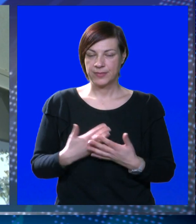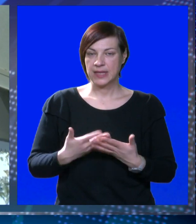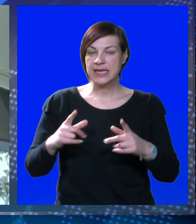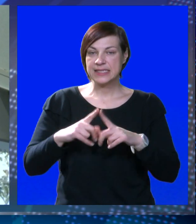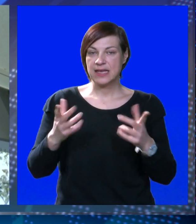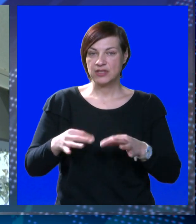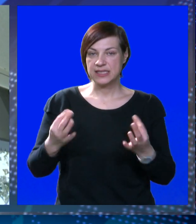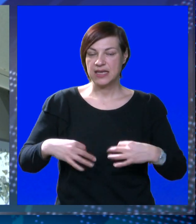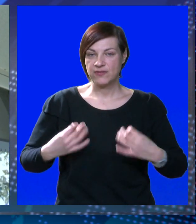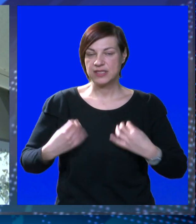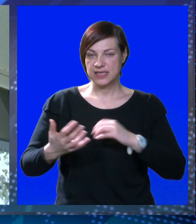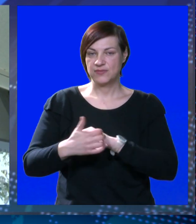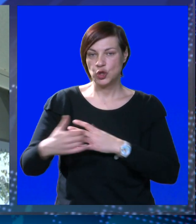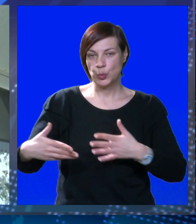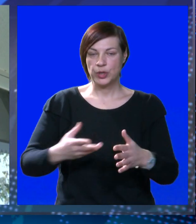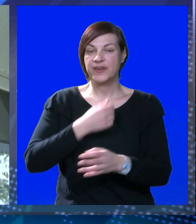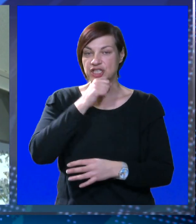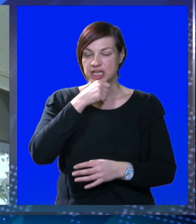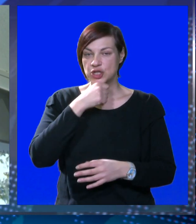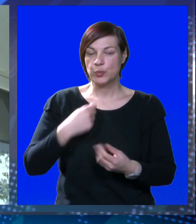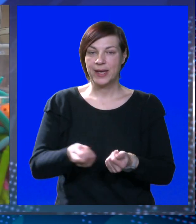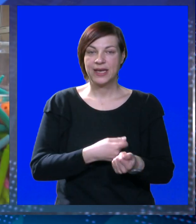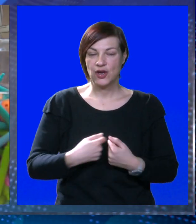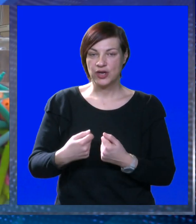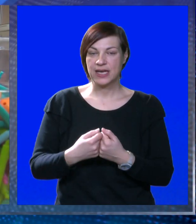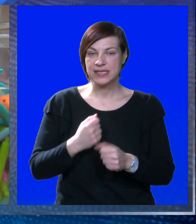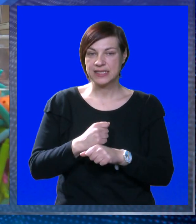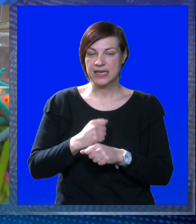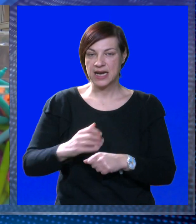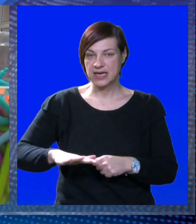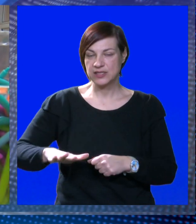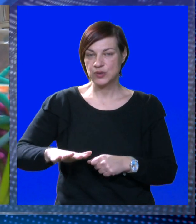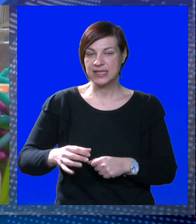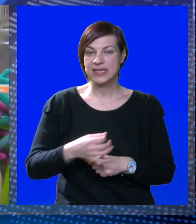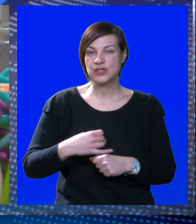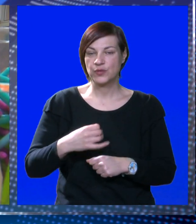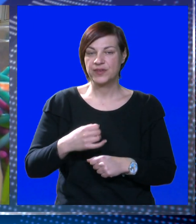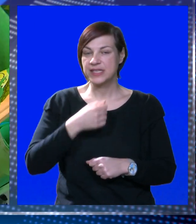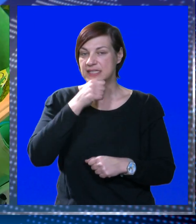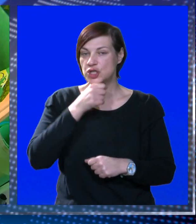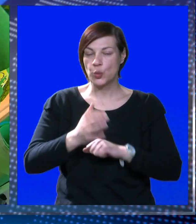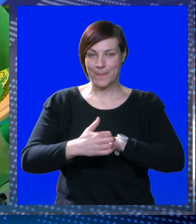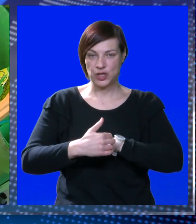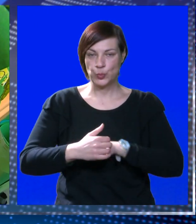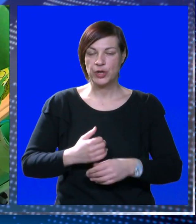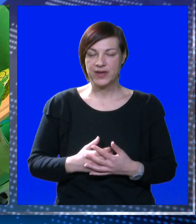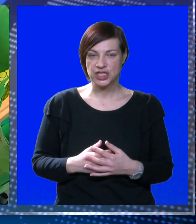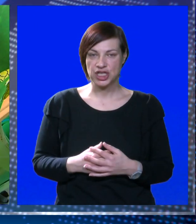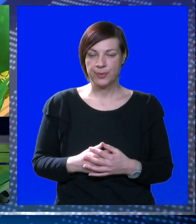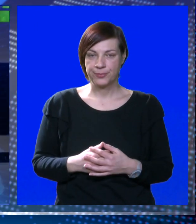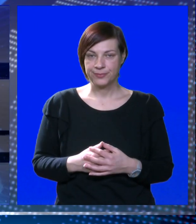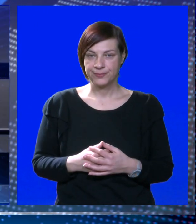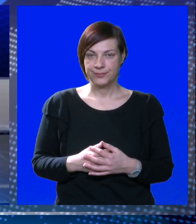Iz Zavoda za javno zdravstvo Dubrovačko-Narecanske Županije organizirali radionicu za djecu iz dječjeg vrtića Župa Dubrovačka.